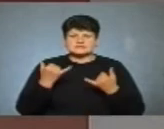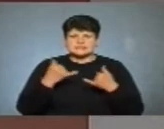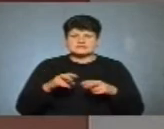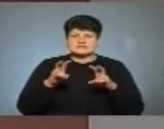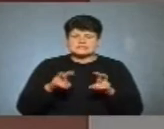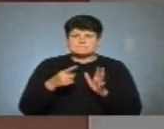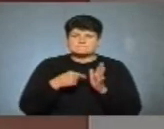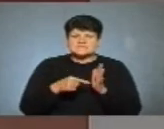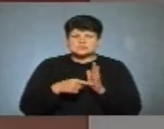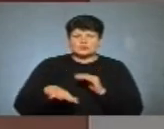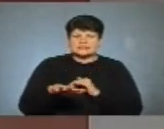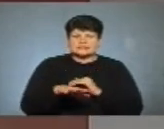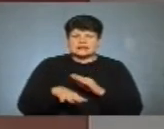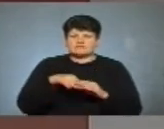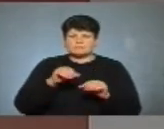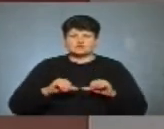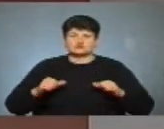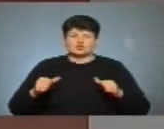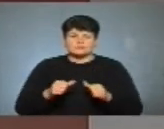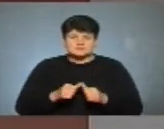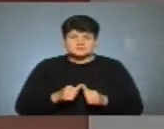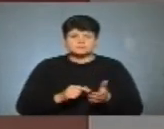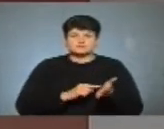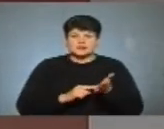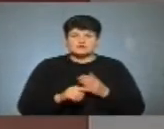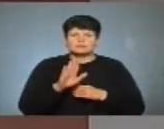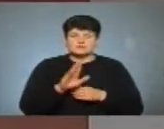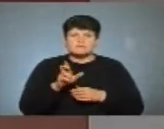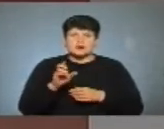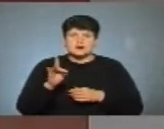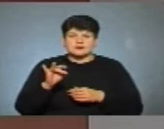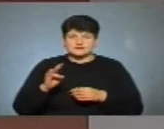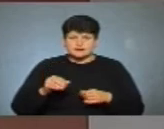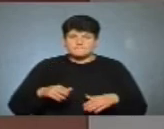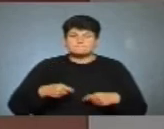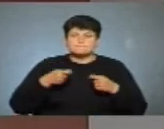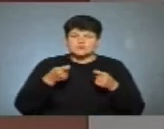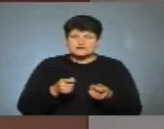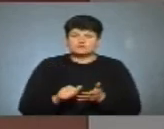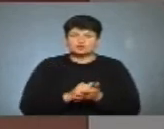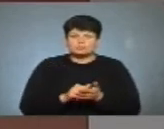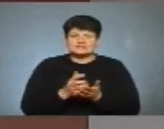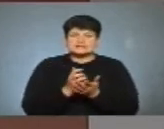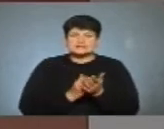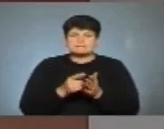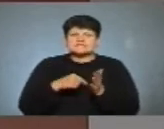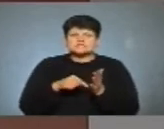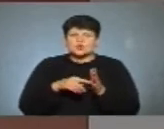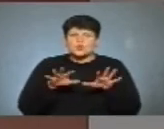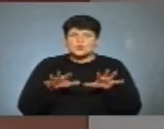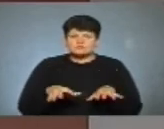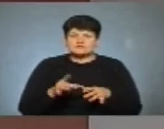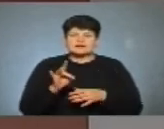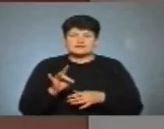міської територіальної виборчої комісії. Зазначу, Володимир Барна подав документи як кандидат на посаду міського голови від